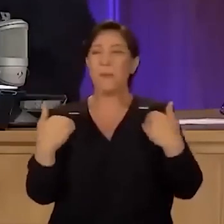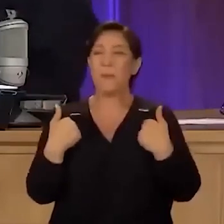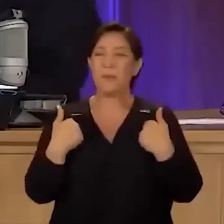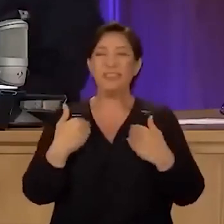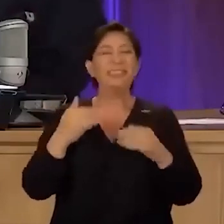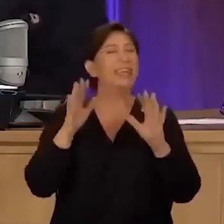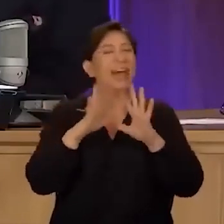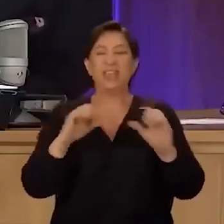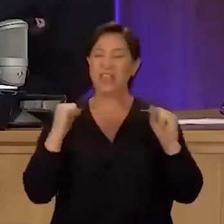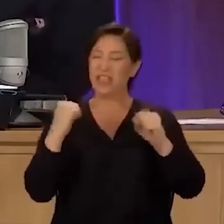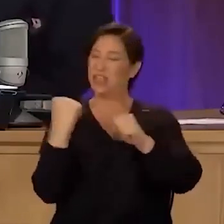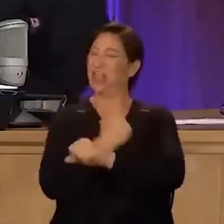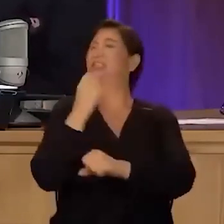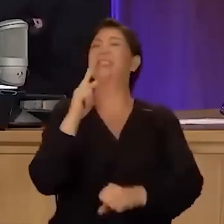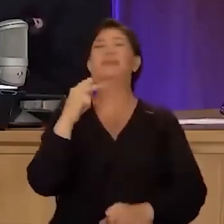Taş gibiyim.